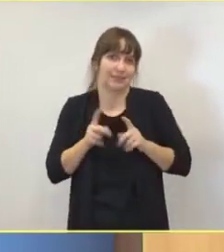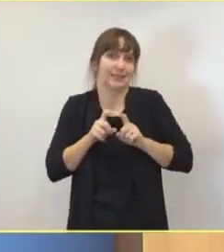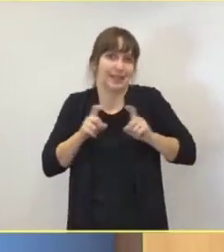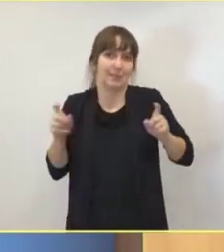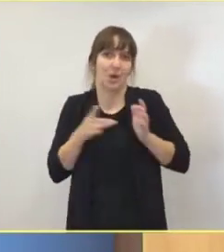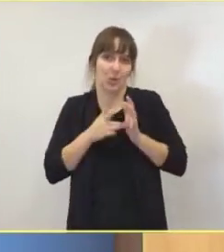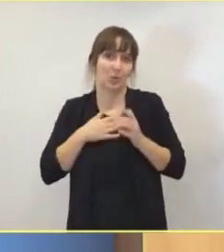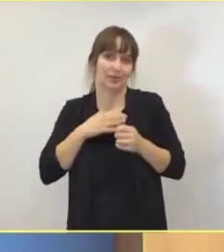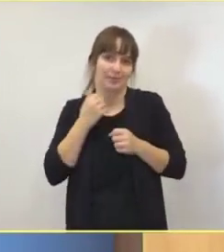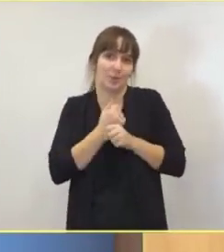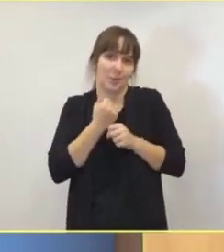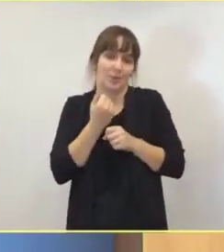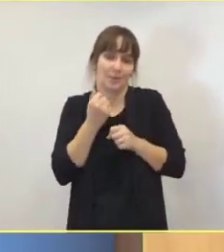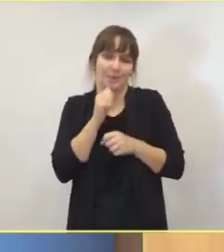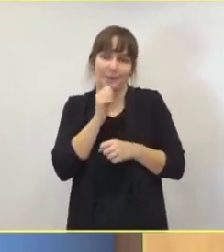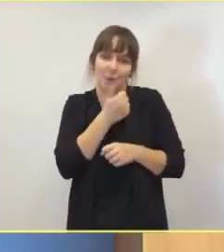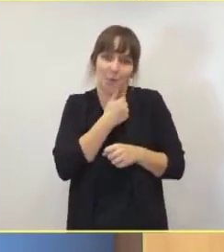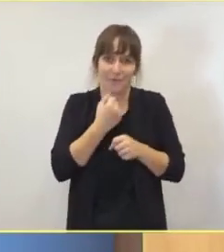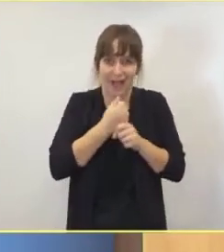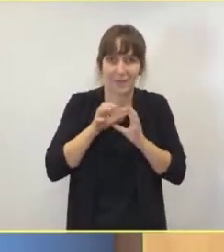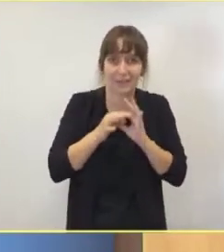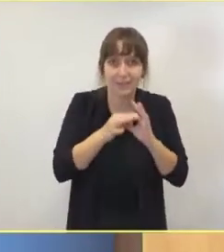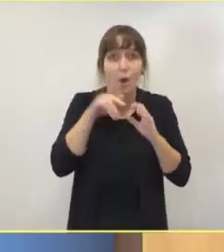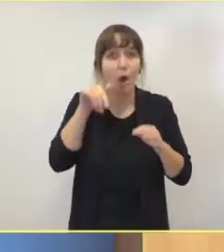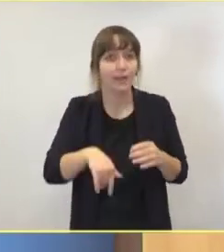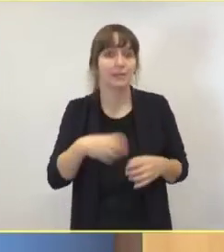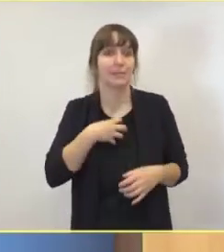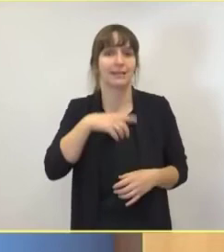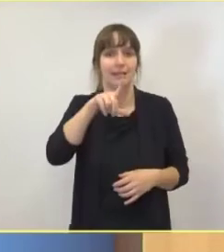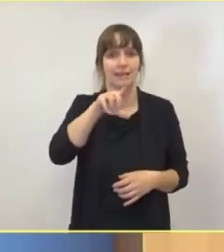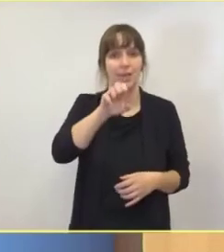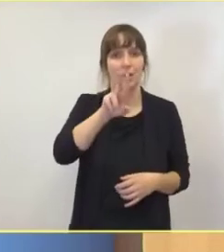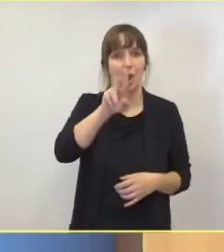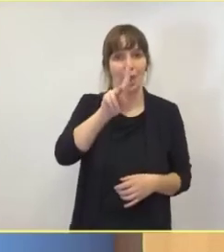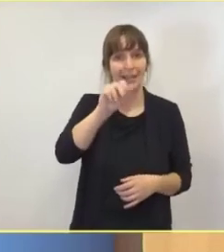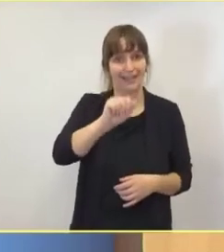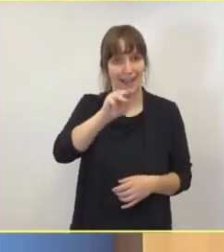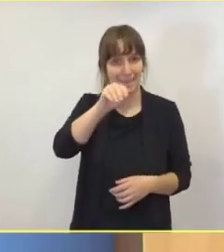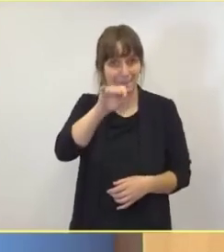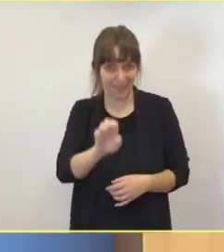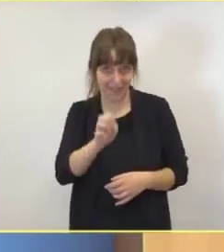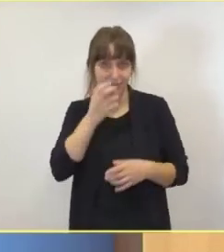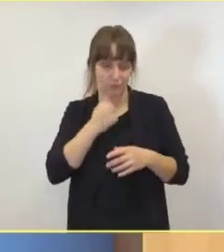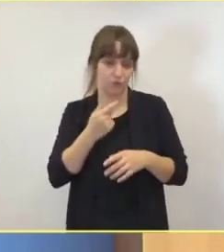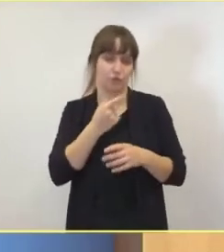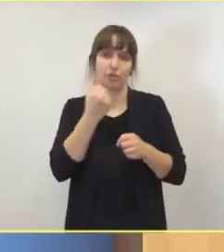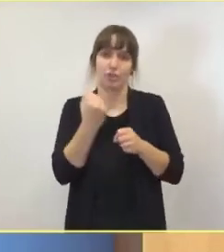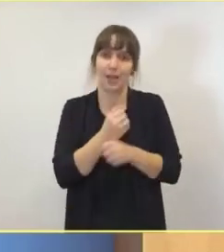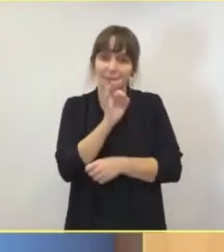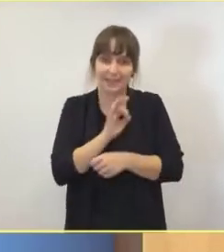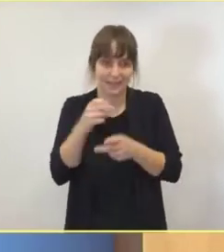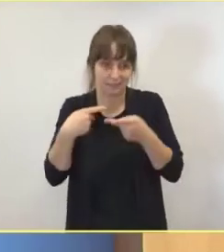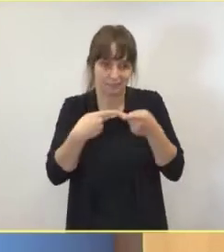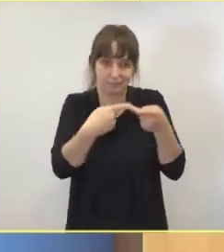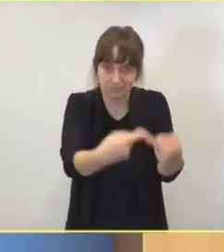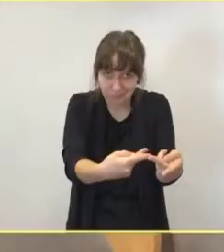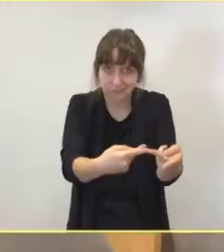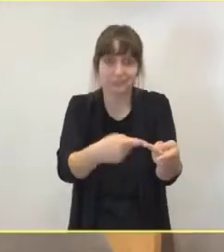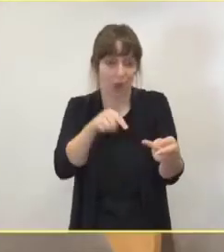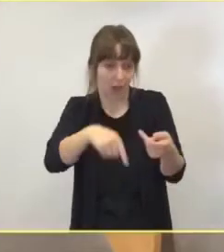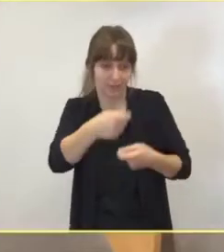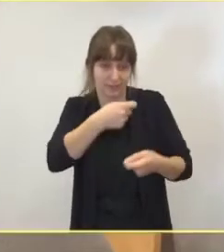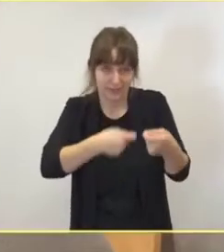wir heute einen Leukämie-Patienten transplantieren wollen, müssen wir in vier bis sechs Wochen mit einer gewissen Wahrscheinlichkeit auch Intensivkapazitäten vorhalten.